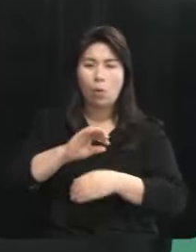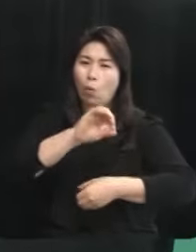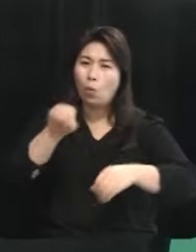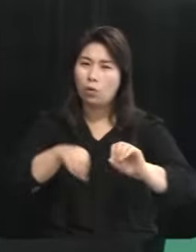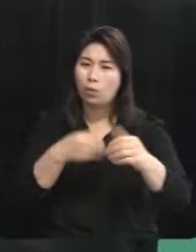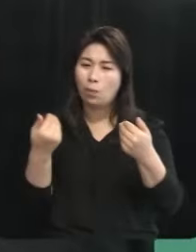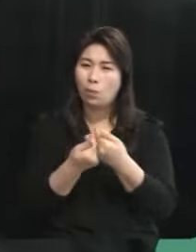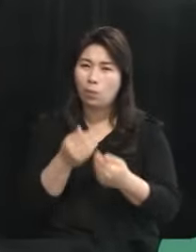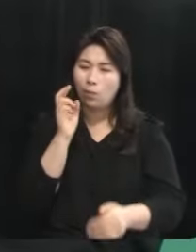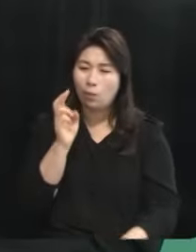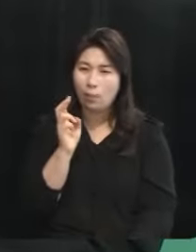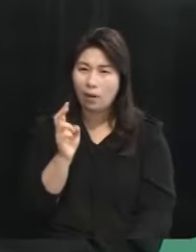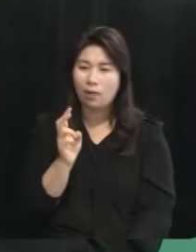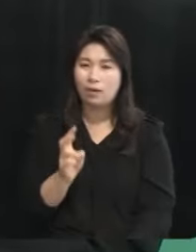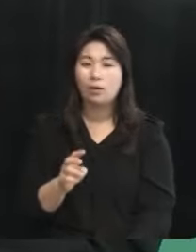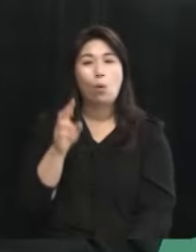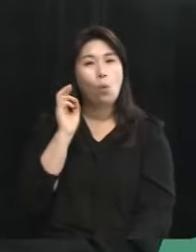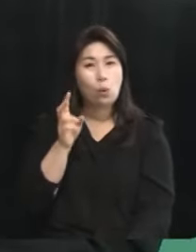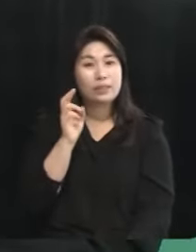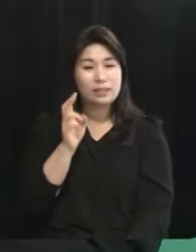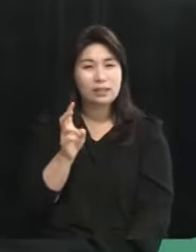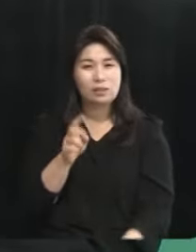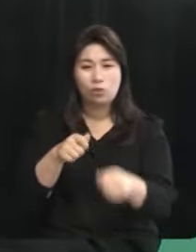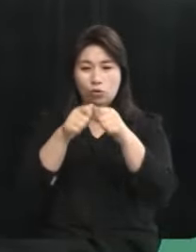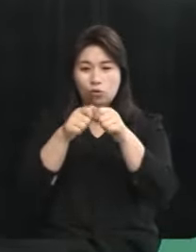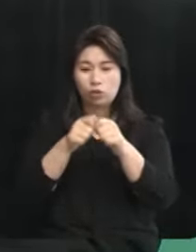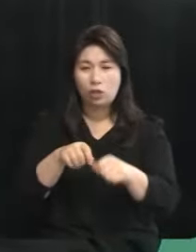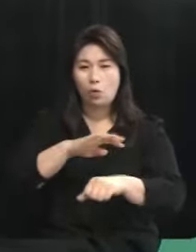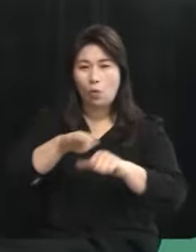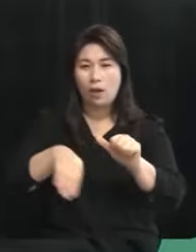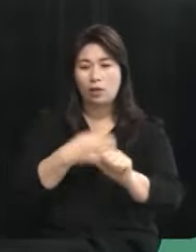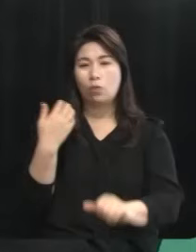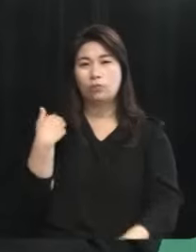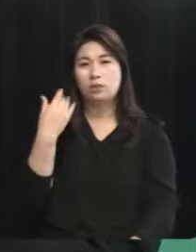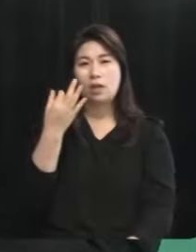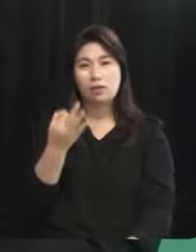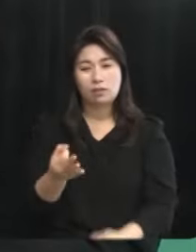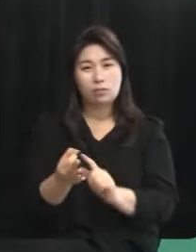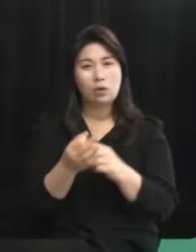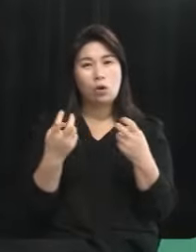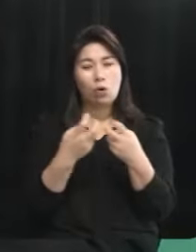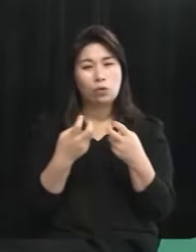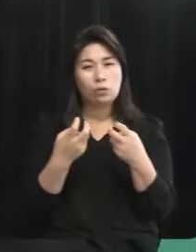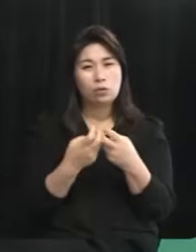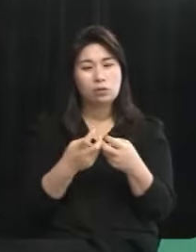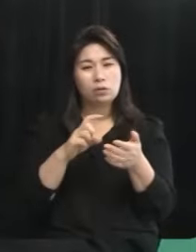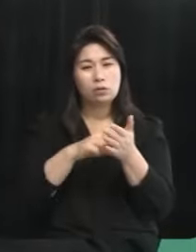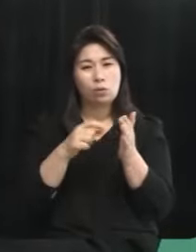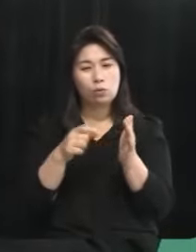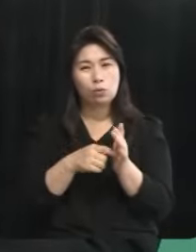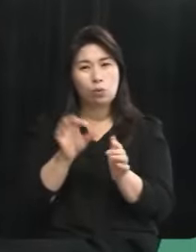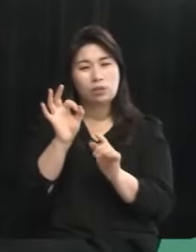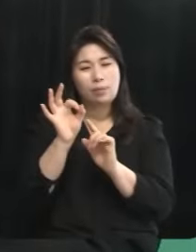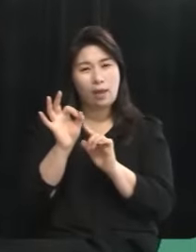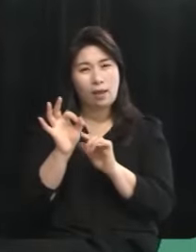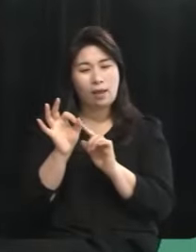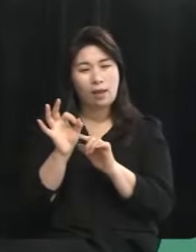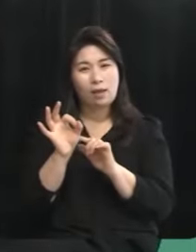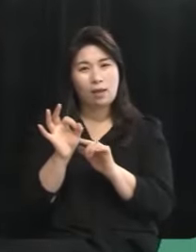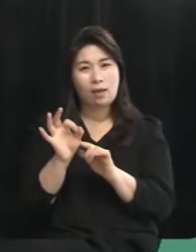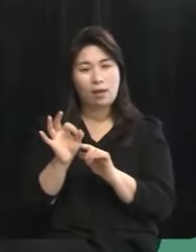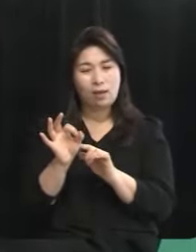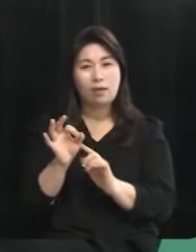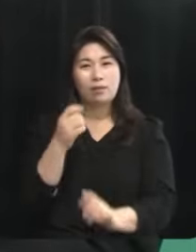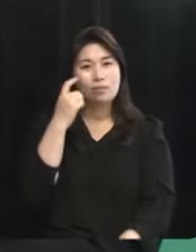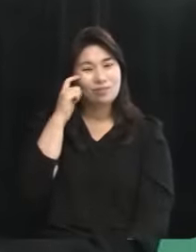않을까 좀 우려되는데 혹시 그러면 구체적으로 환경분담금을 어느 정도 금액 정도로 책정하는 게